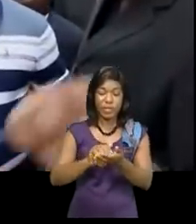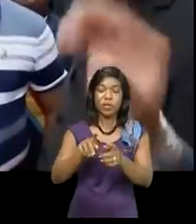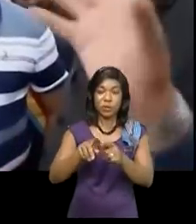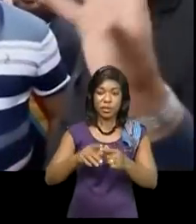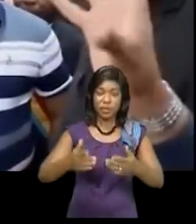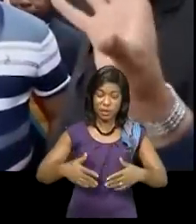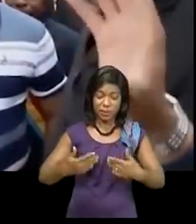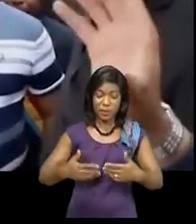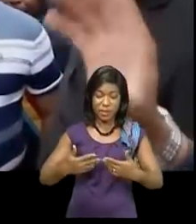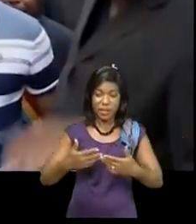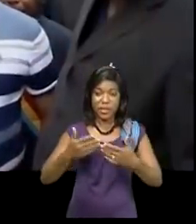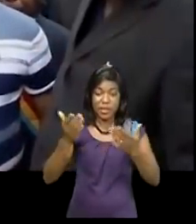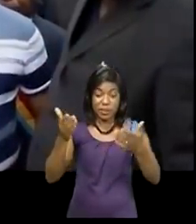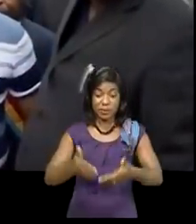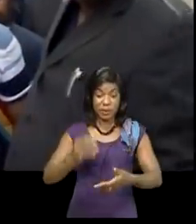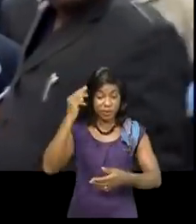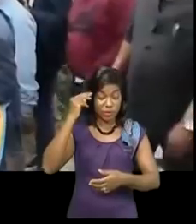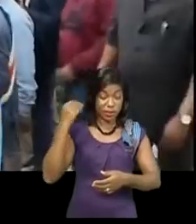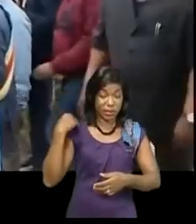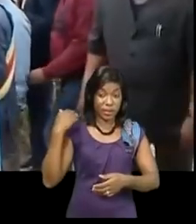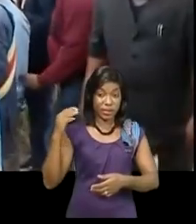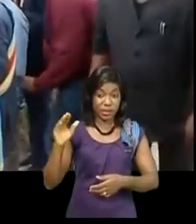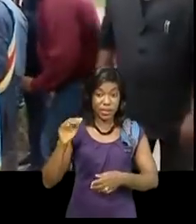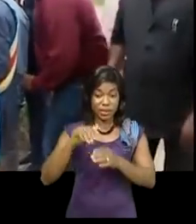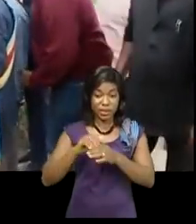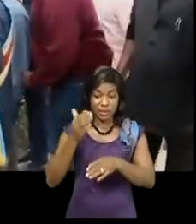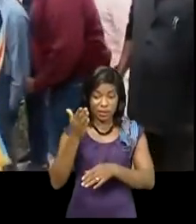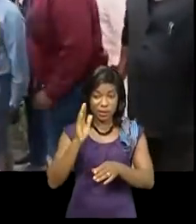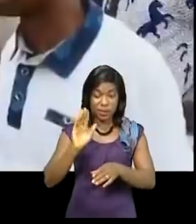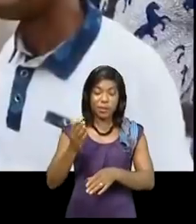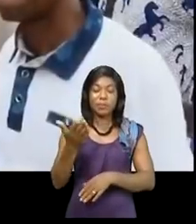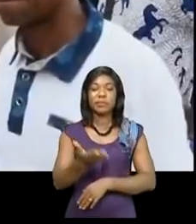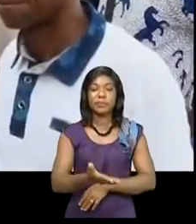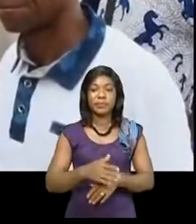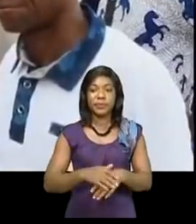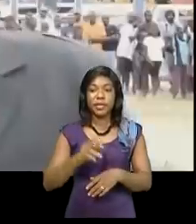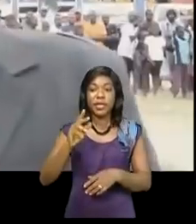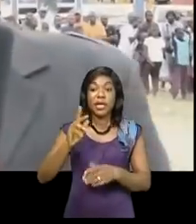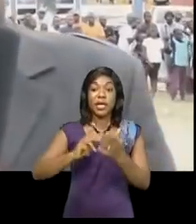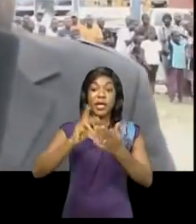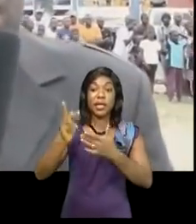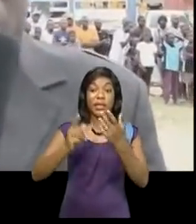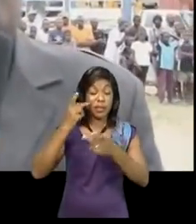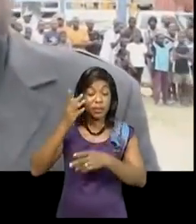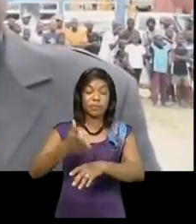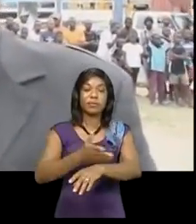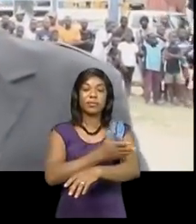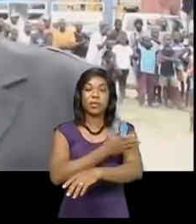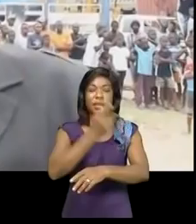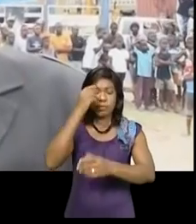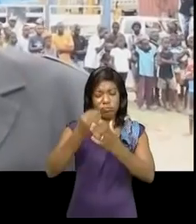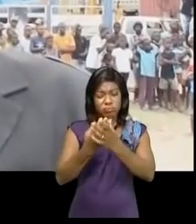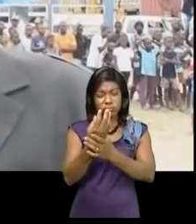s'est régie de la présence du ministre d'Etat à cet endroit. Le projet vise à pouvoir augmenter la production,